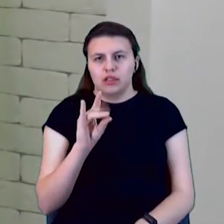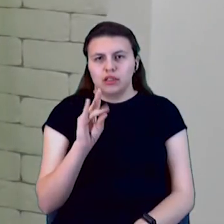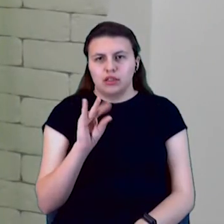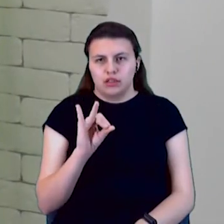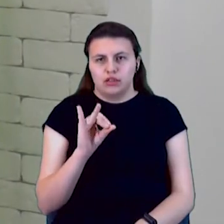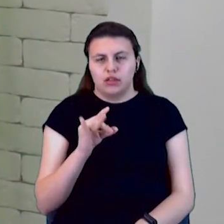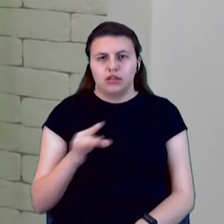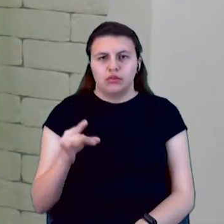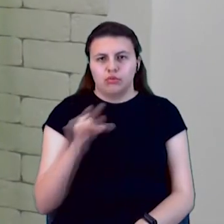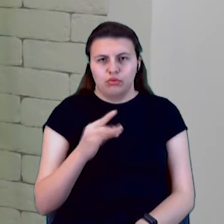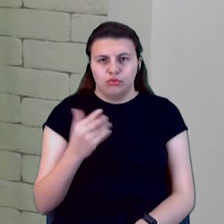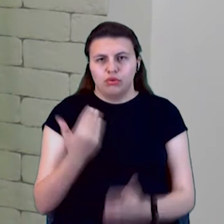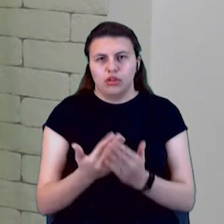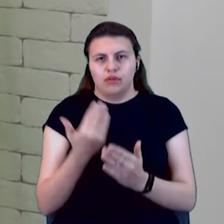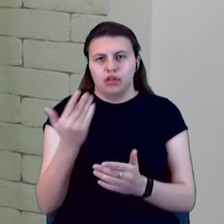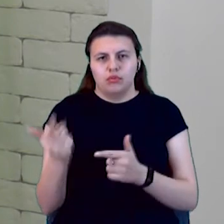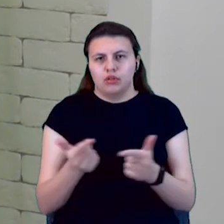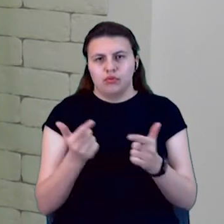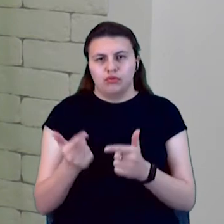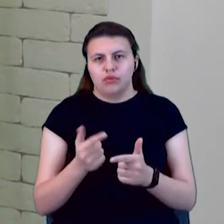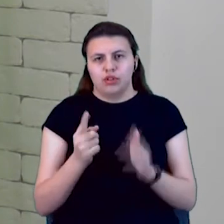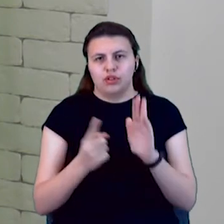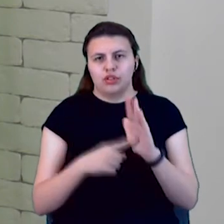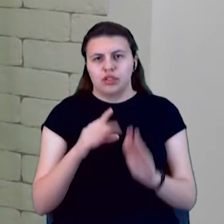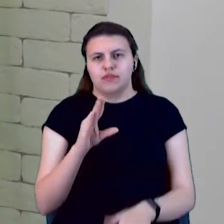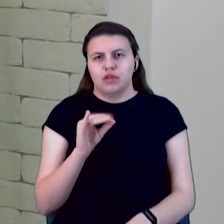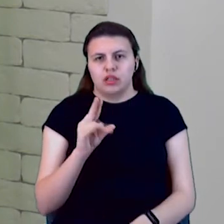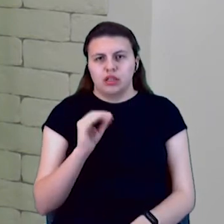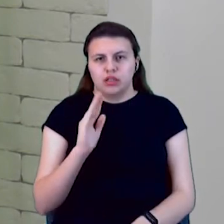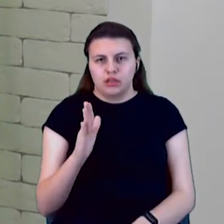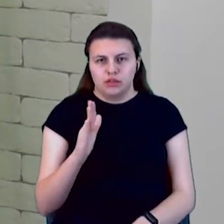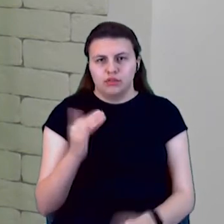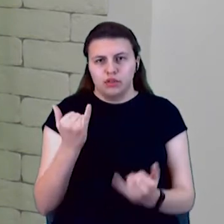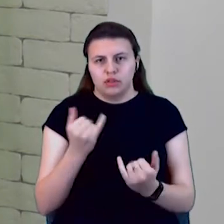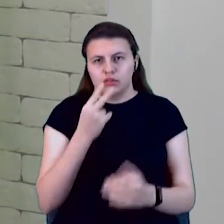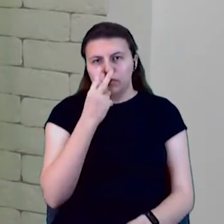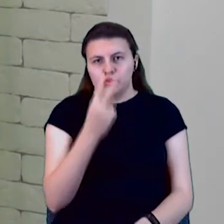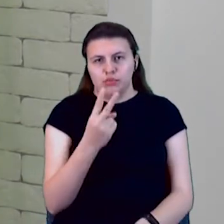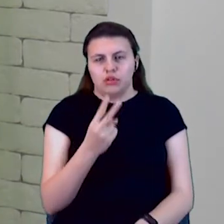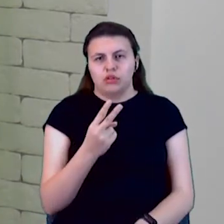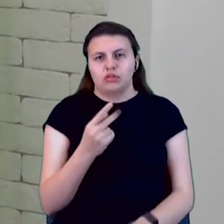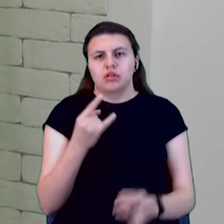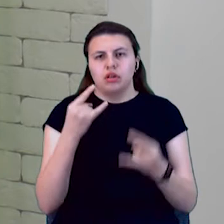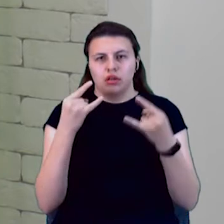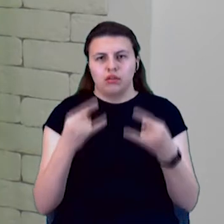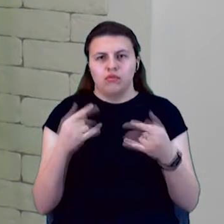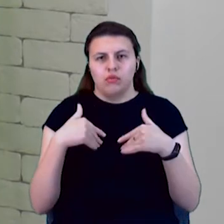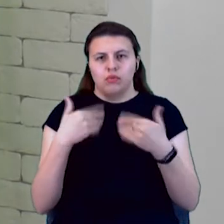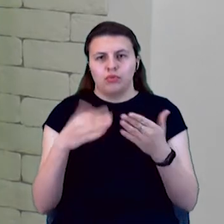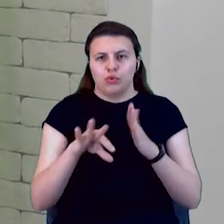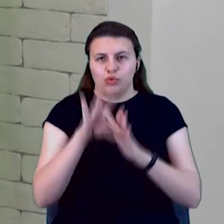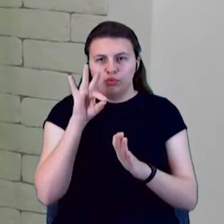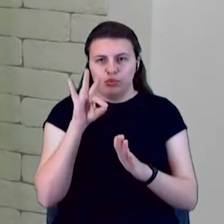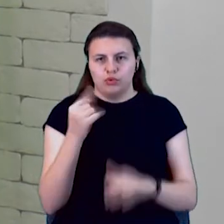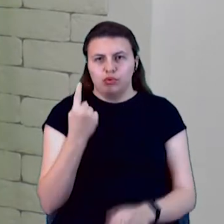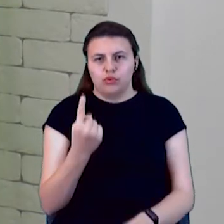Ми для вас підготували 6 викликів, і зараз ви їх побачите на екрані. Вам пропонується обрати одну